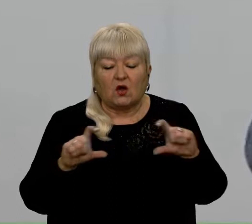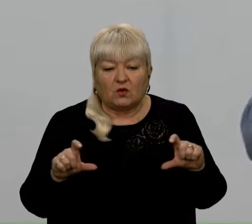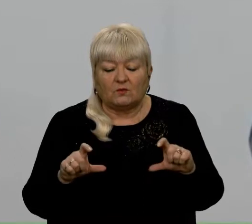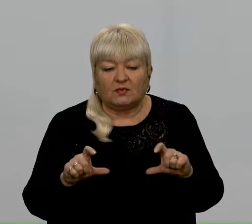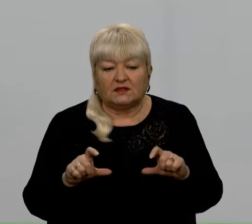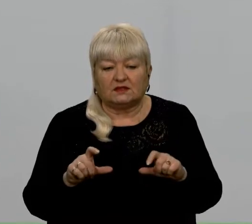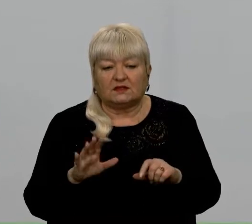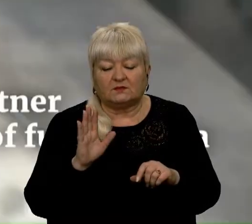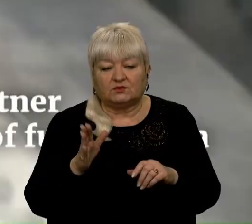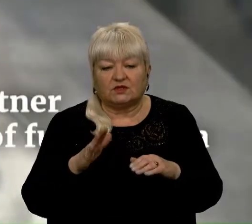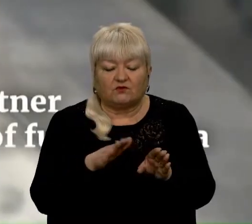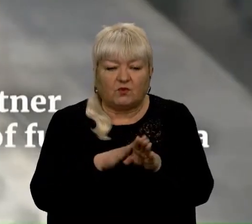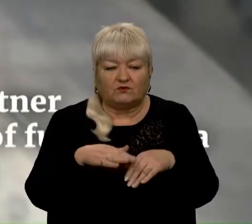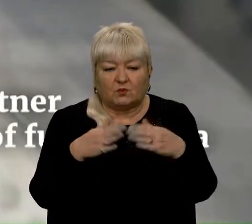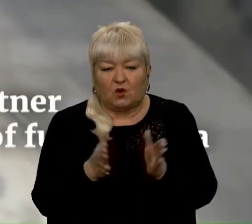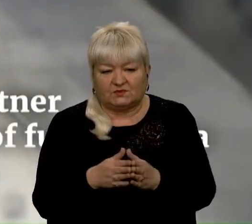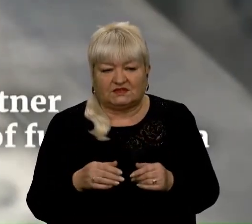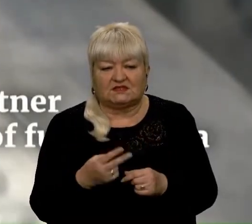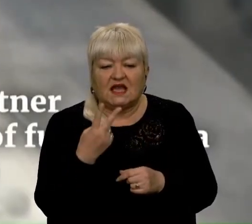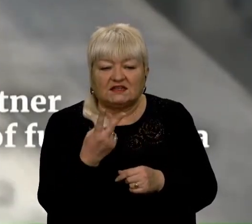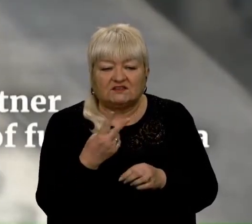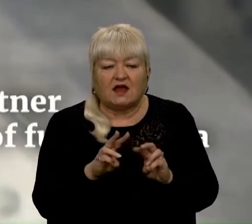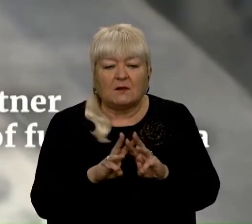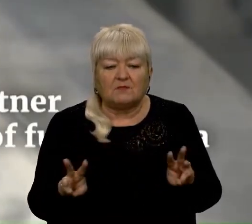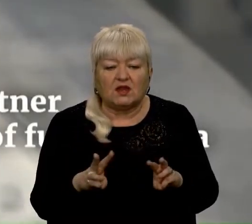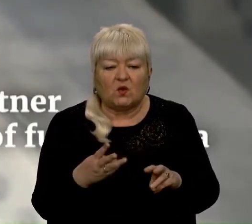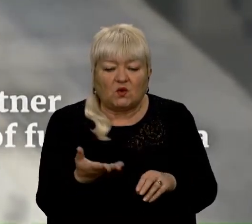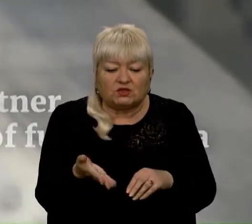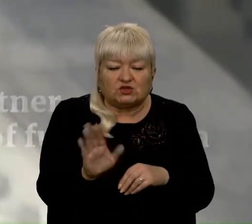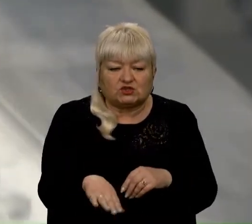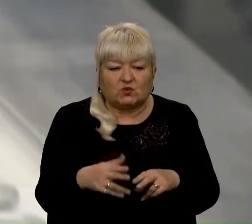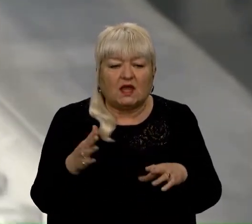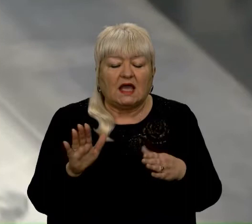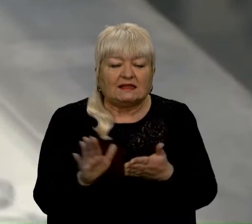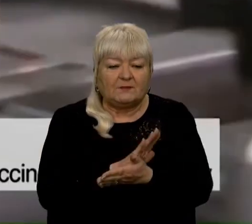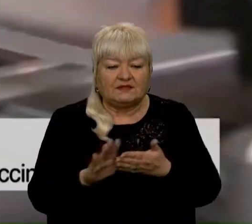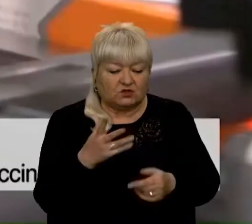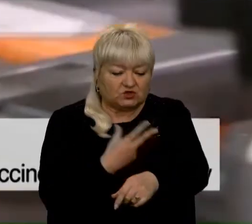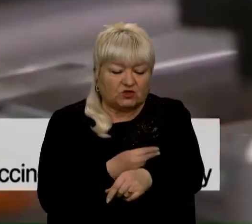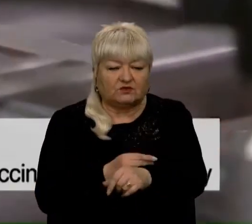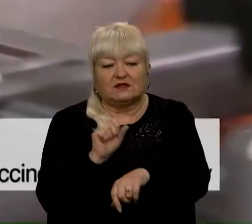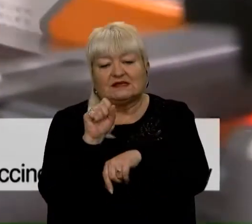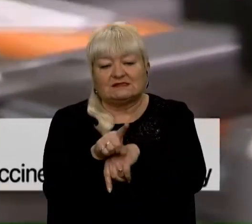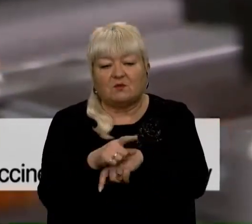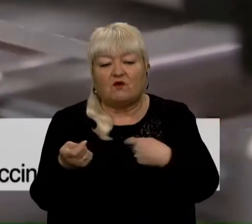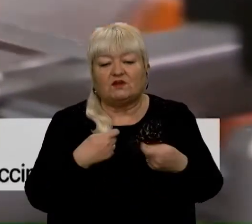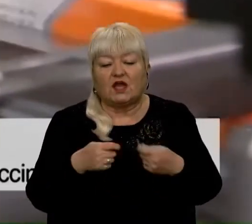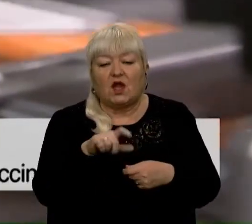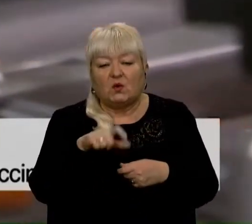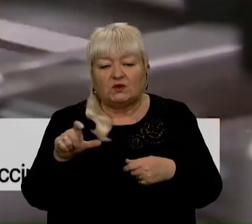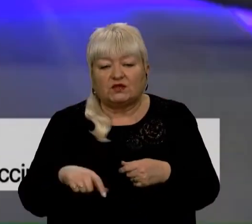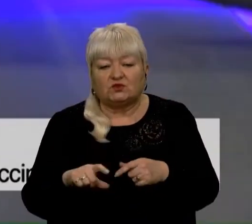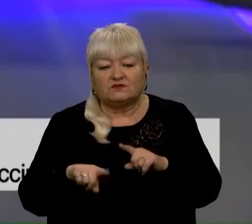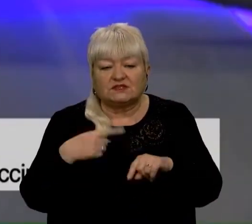держави в повному обсязі. Майже 2 мільйони доз для безкоштовних щеплень. Стільки замовили урядовці через українського